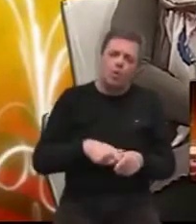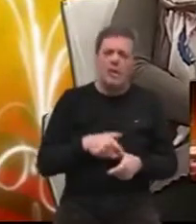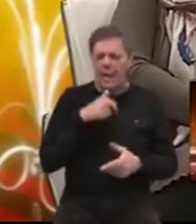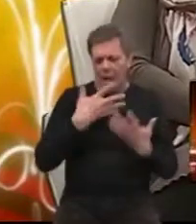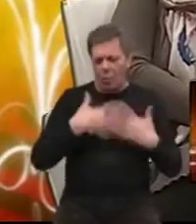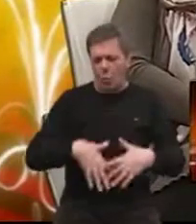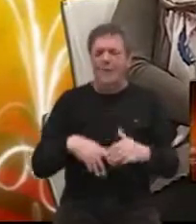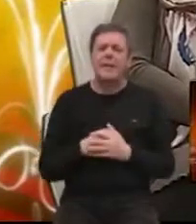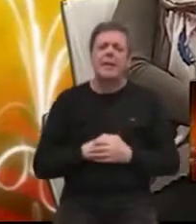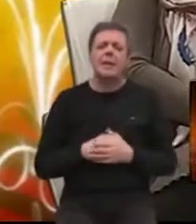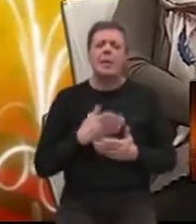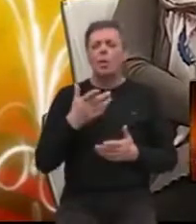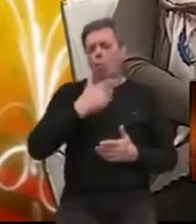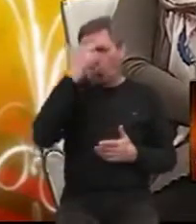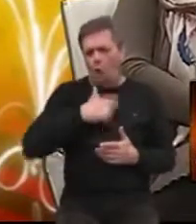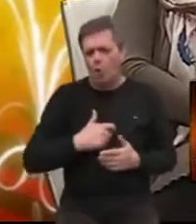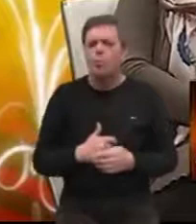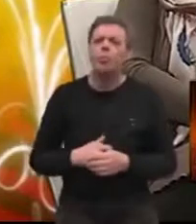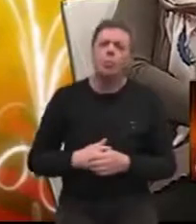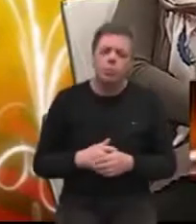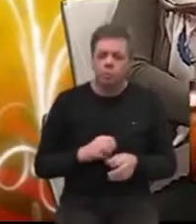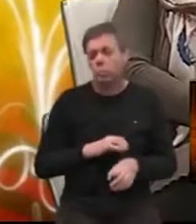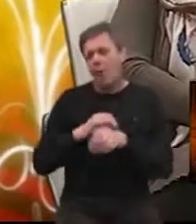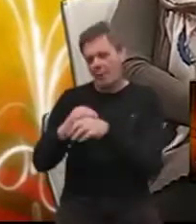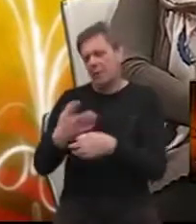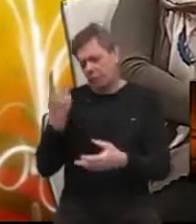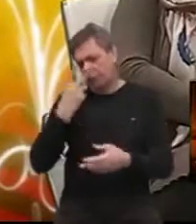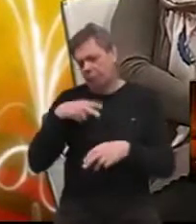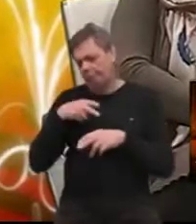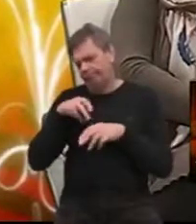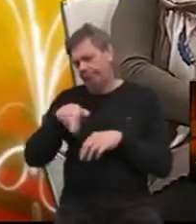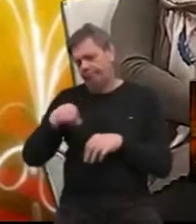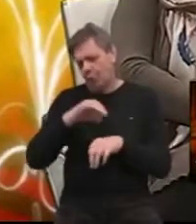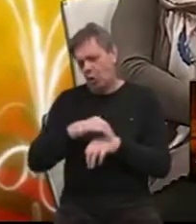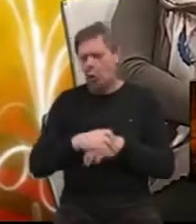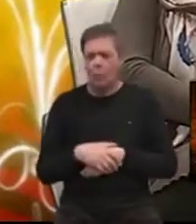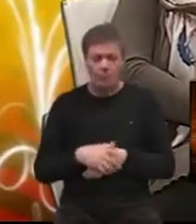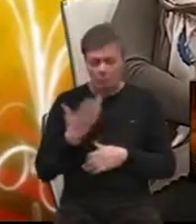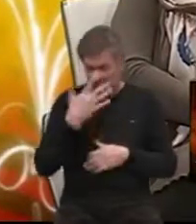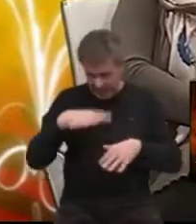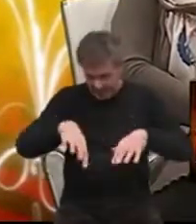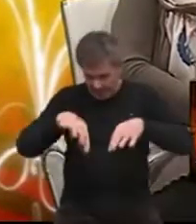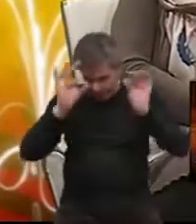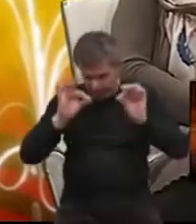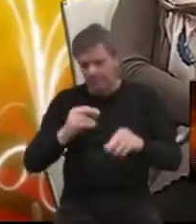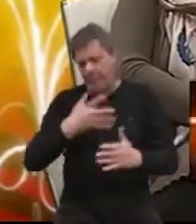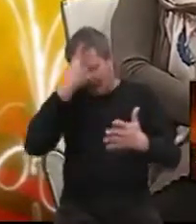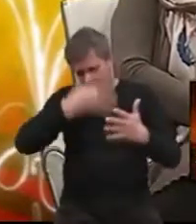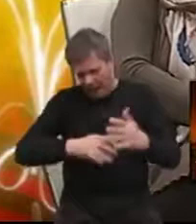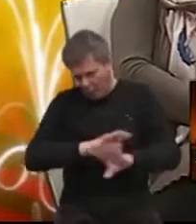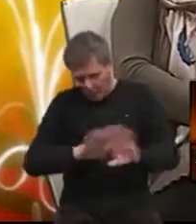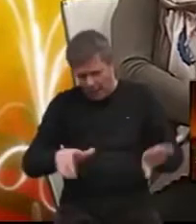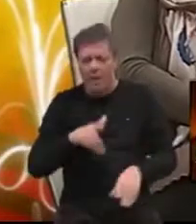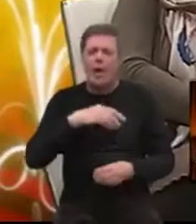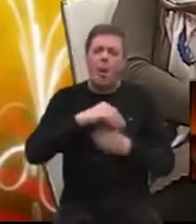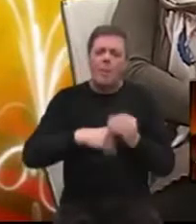automatski tu osobu odvesti kod lječnika. Kad se postavi diagnoza, onda u stvari